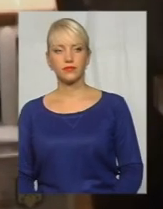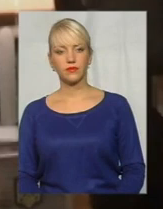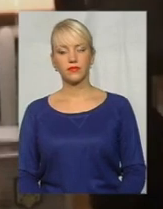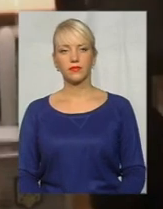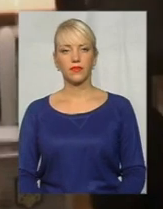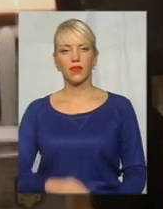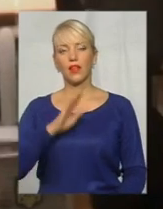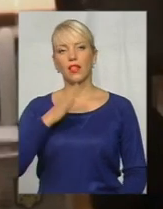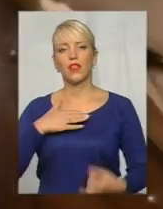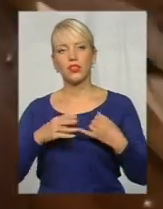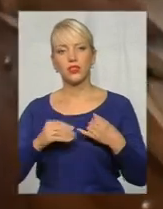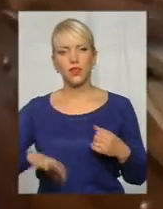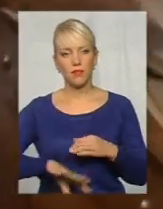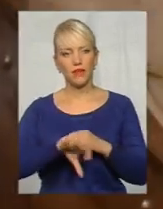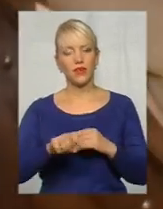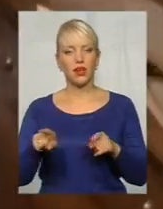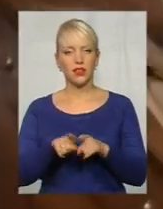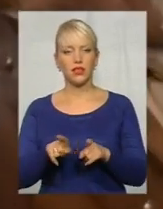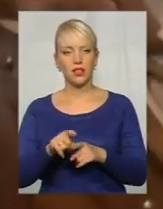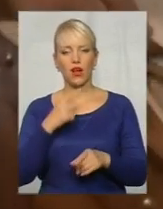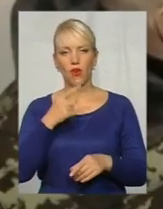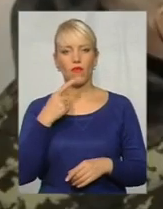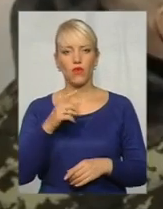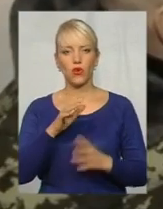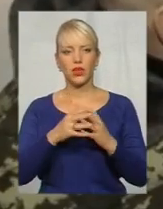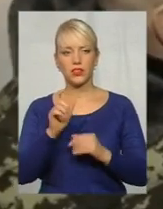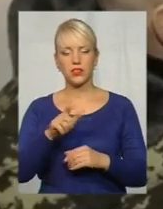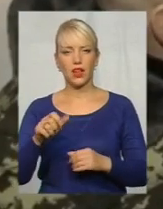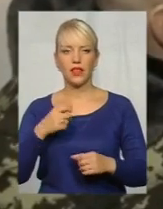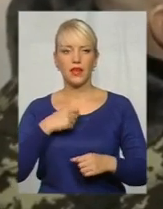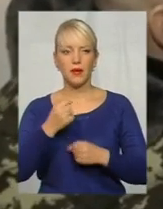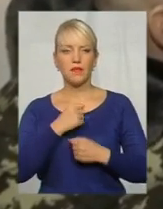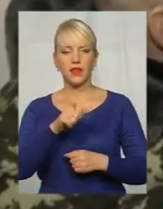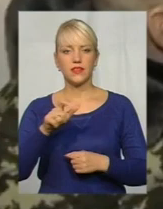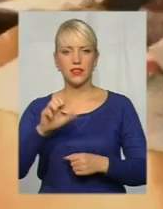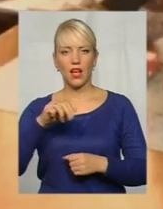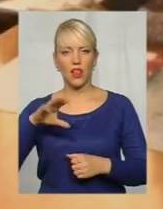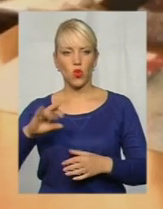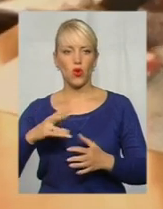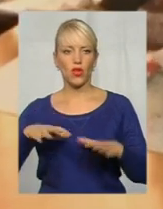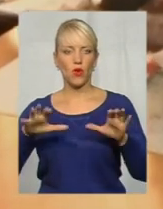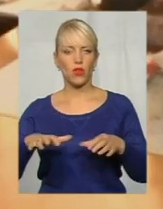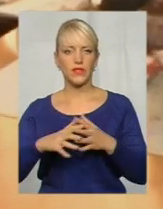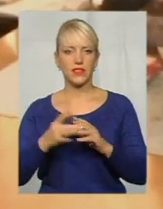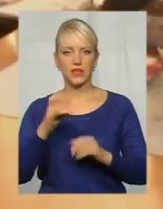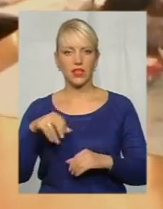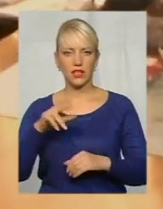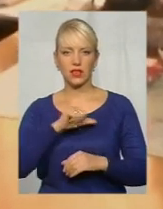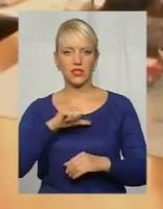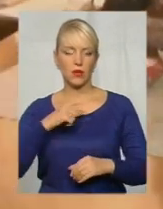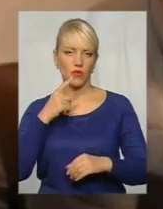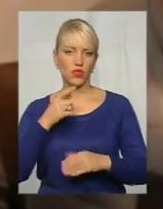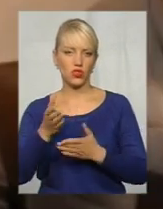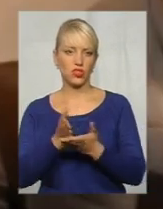Наші землі вкрали. Так в один голос заявляють селяни, бійці АТО та голови сільських рад. Про це говорять навіть самі районні